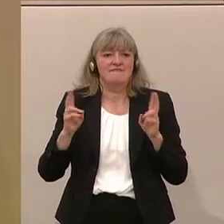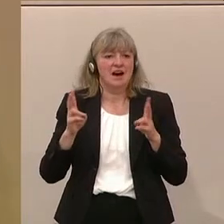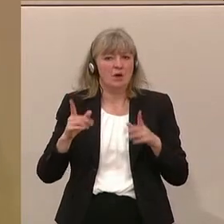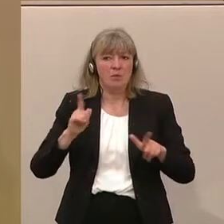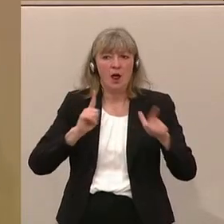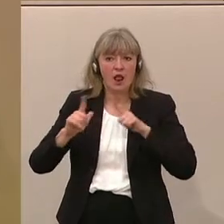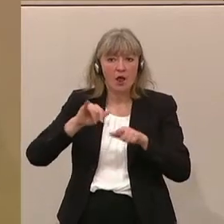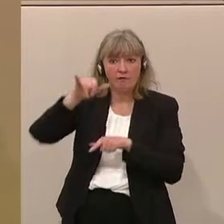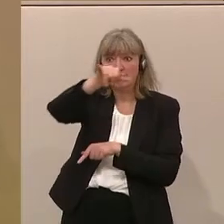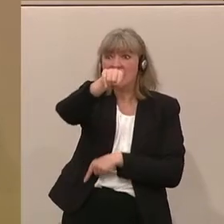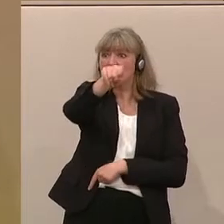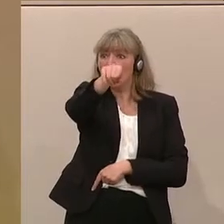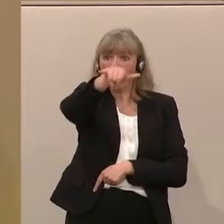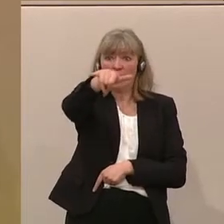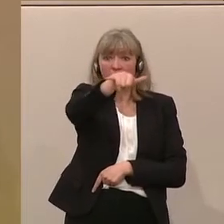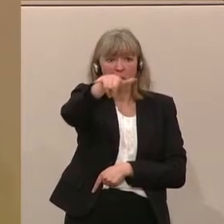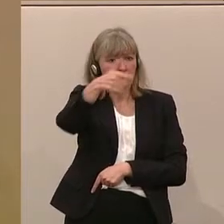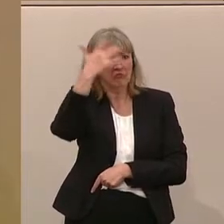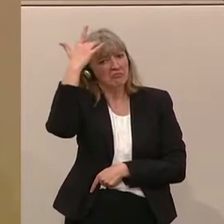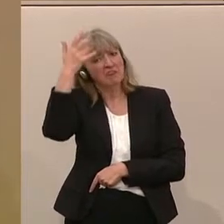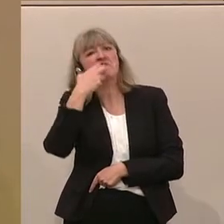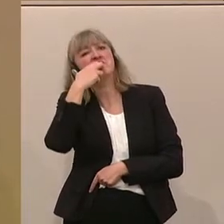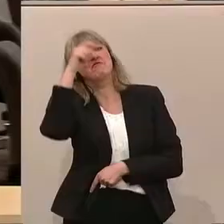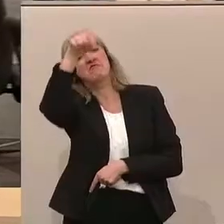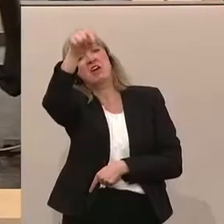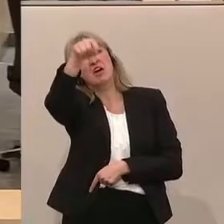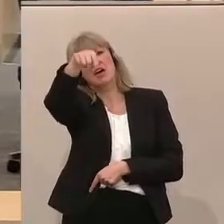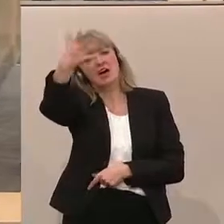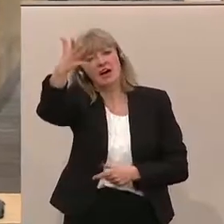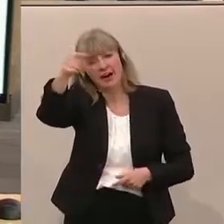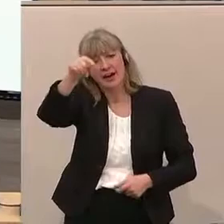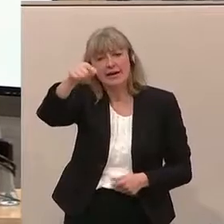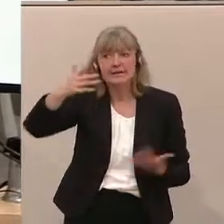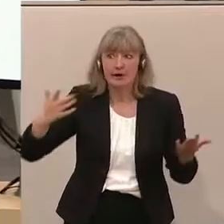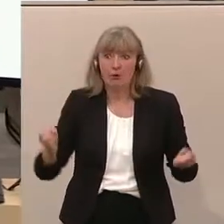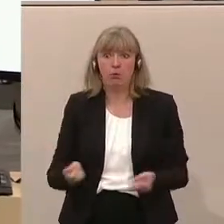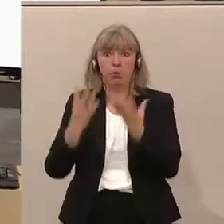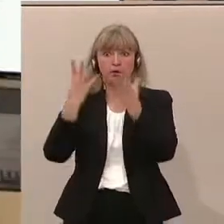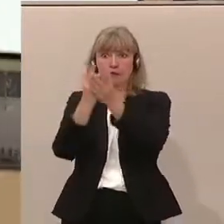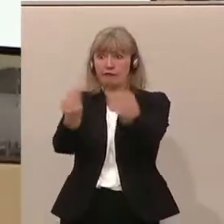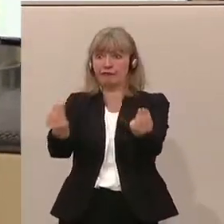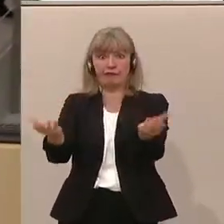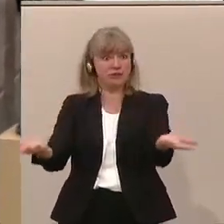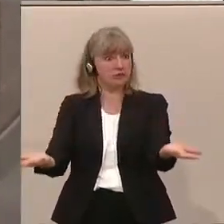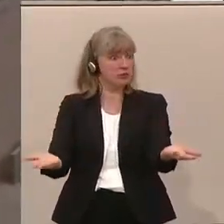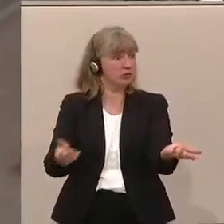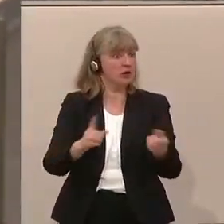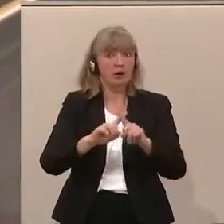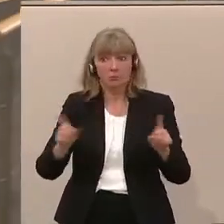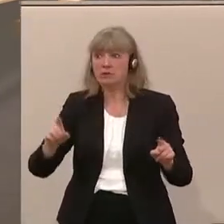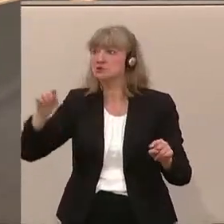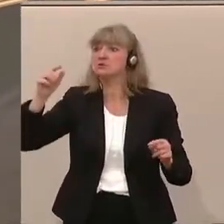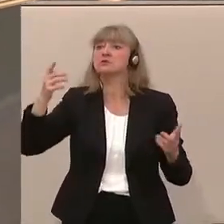Luftfahrzeug, das hier nicht identifiziert worden ist, genau plötzlich weg ist, bis eben die